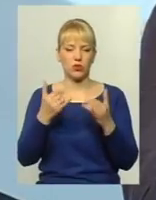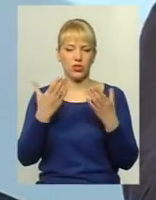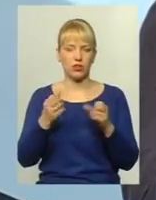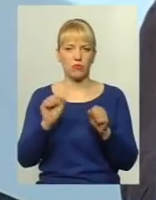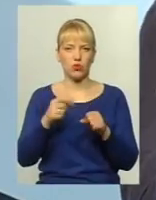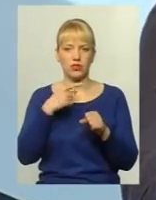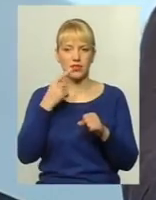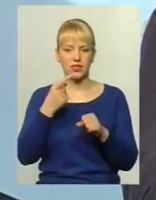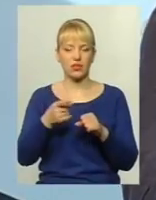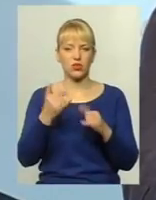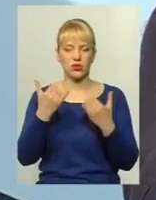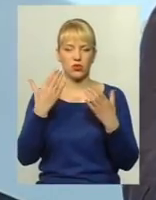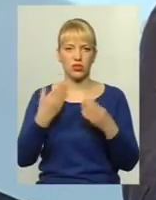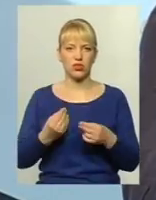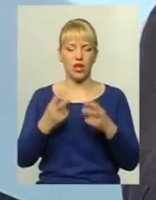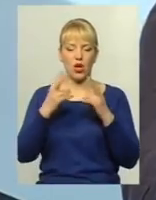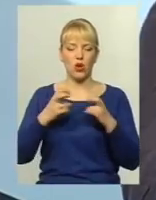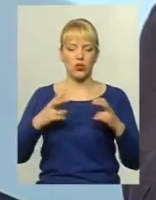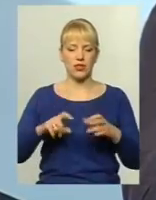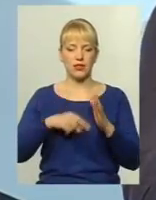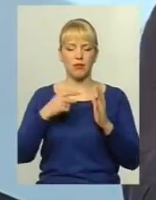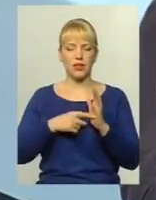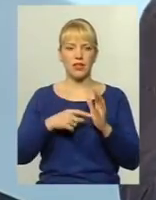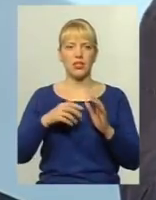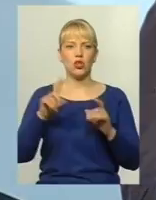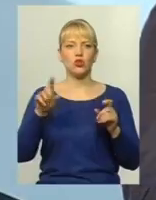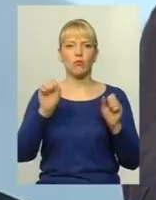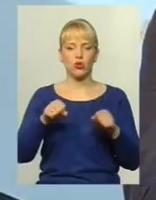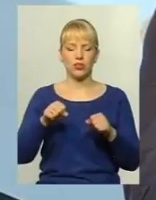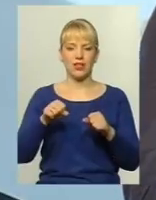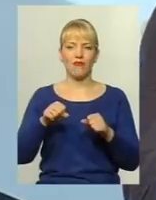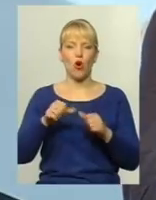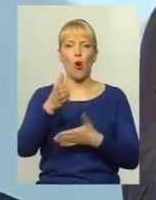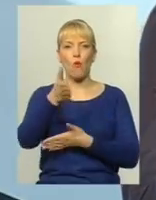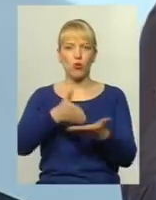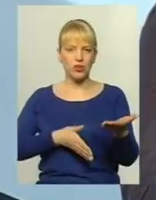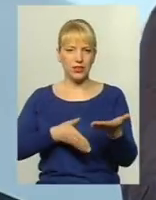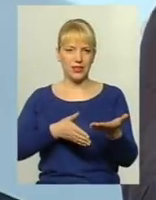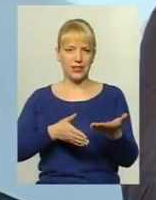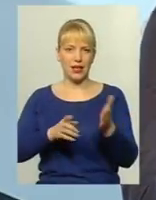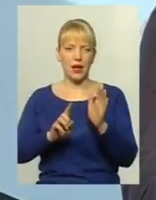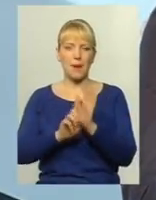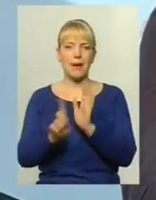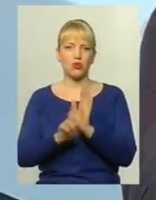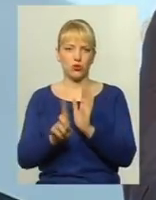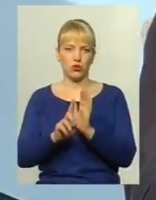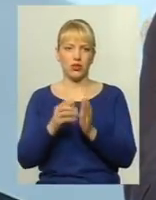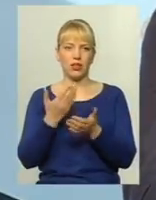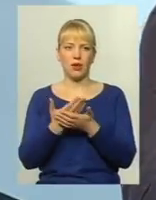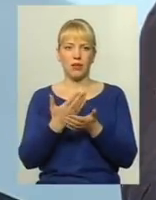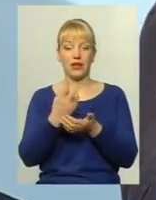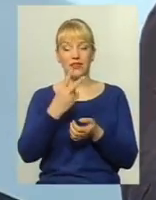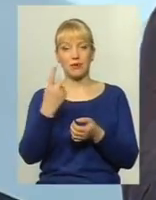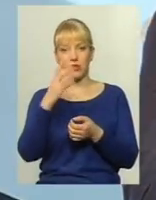розглядається також питання по транспортній мережі, що можливо поділити маршрути. Ми можемо не піднімати тарифи. Наприклад, 21